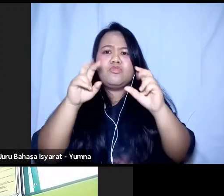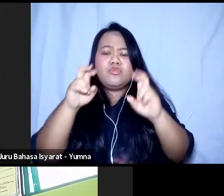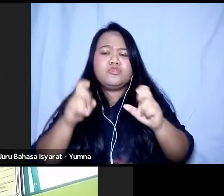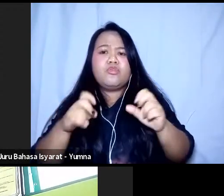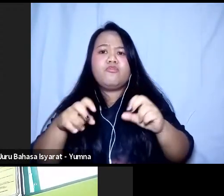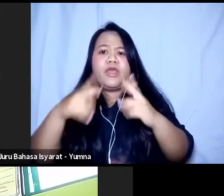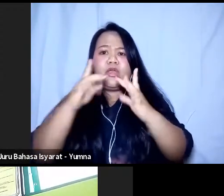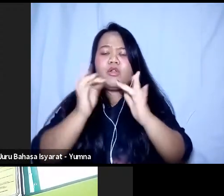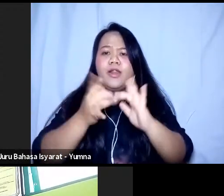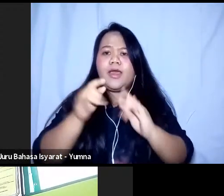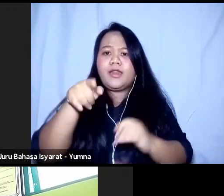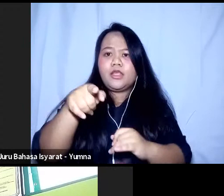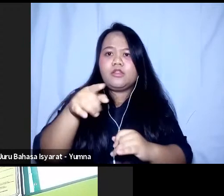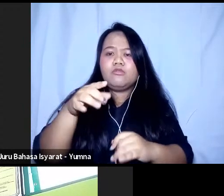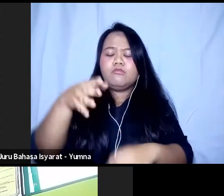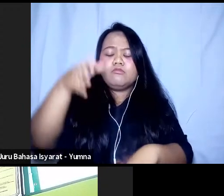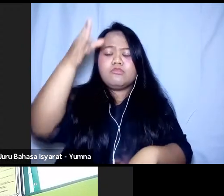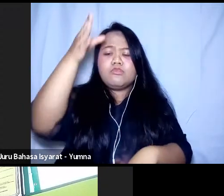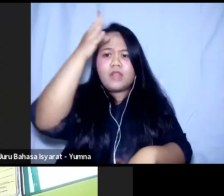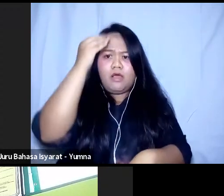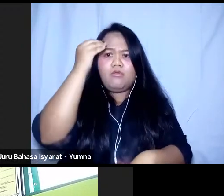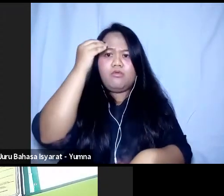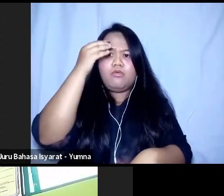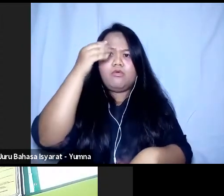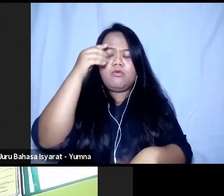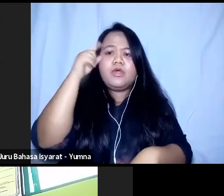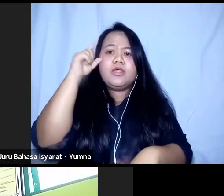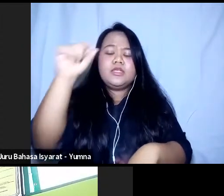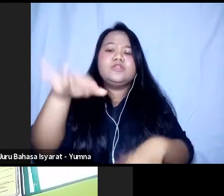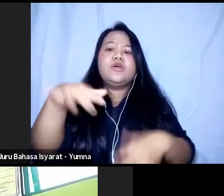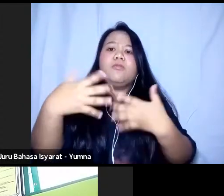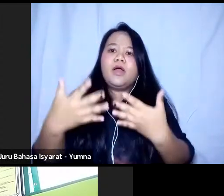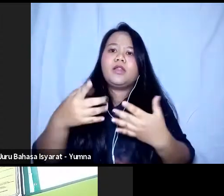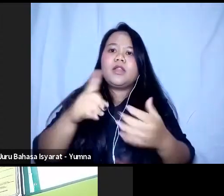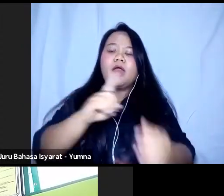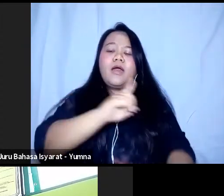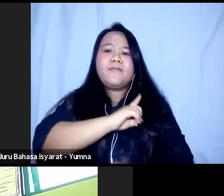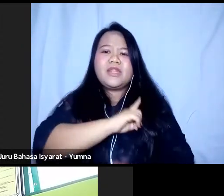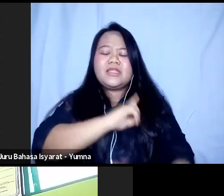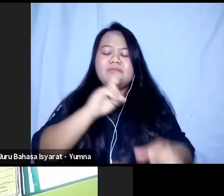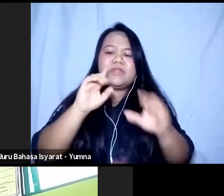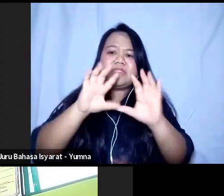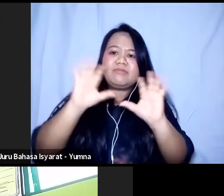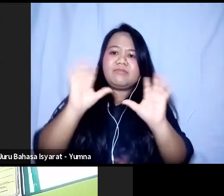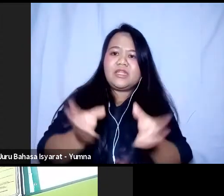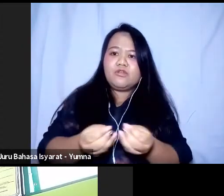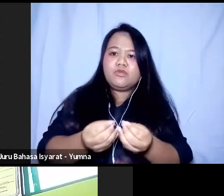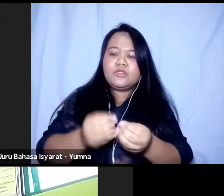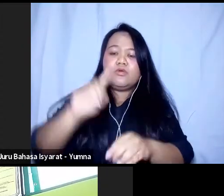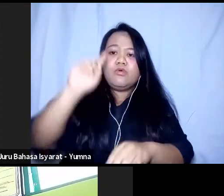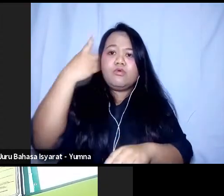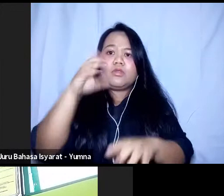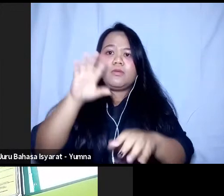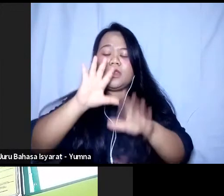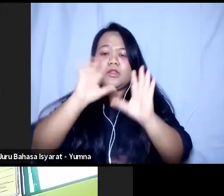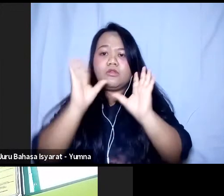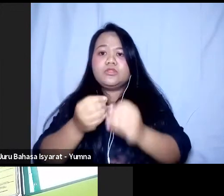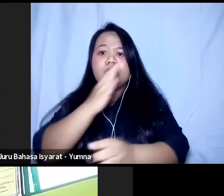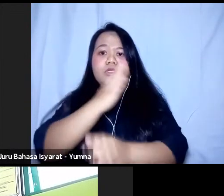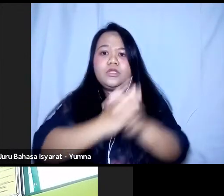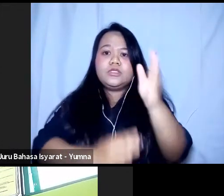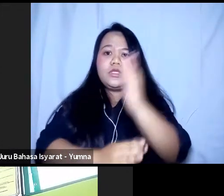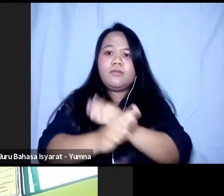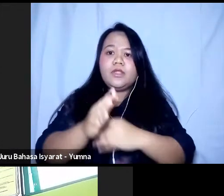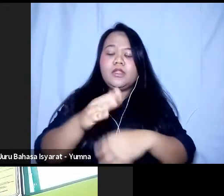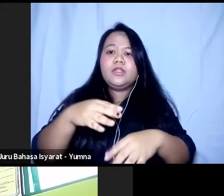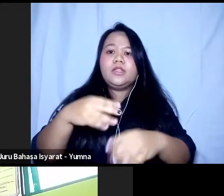Ialah Untuk Mengetahui Sejauh Mana Prinsip-prinsip Inklusi Utamanya Inklusi Disabilitas Inklusi